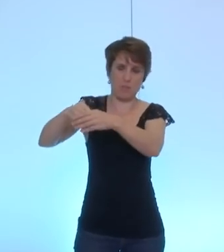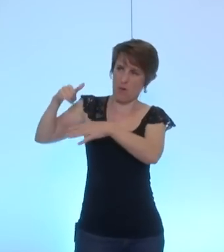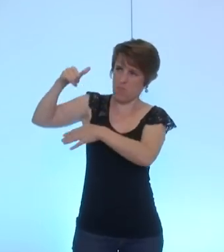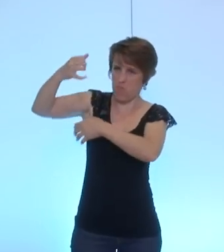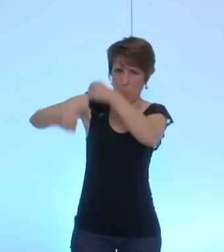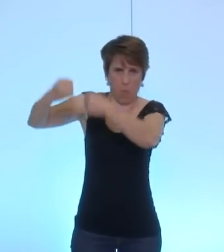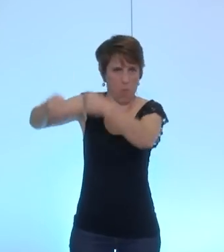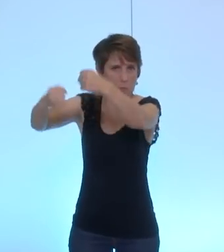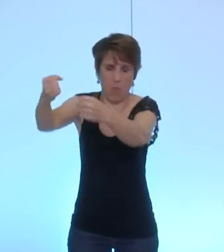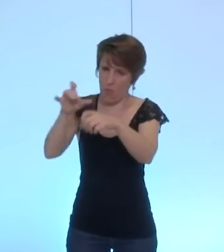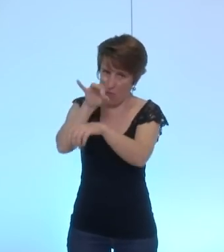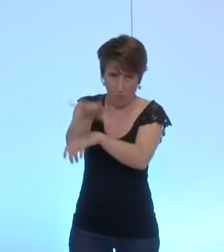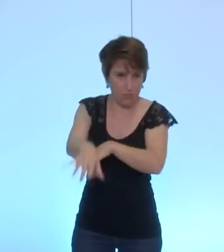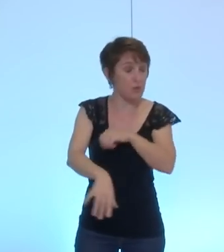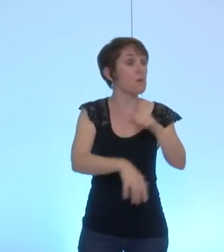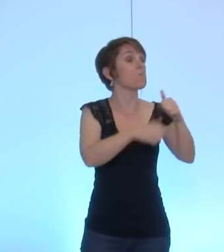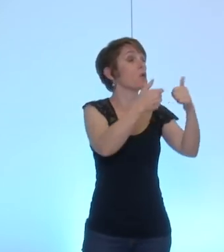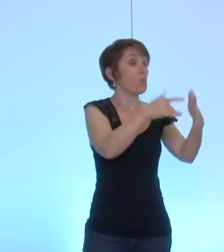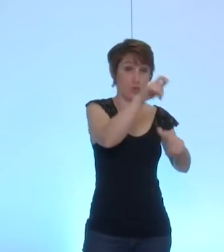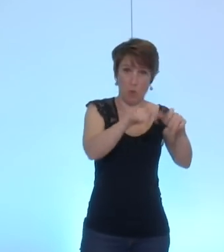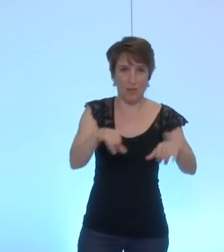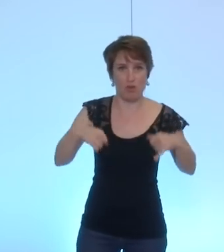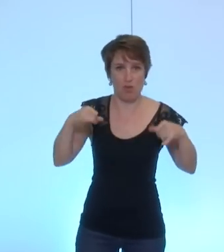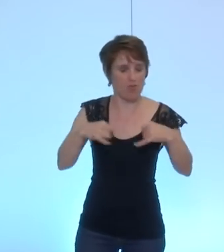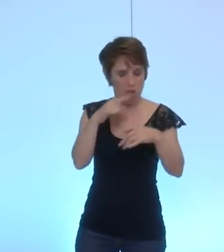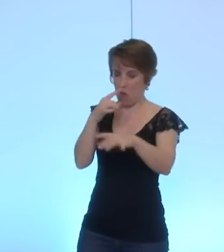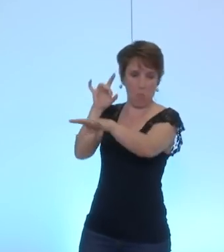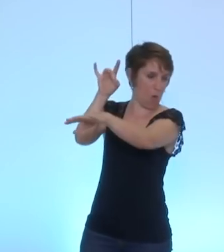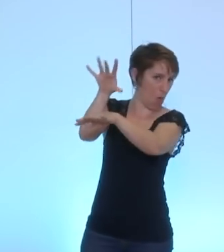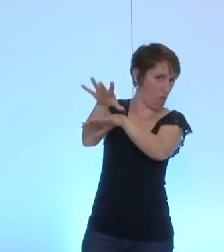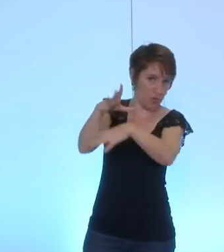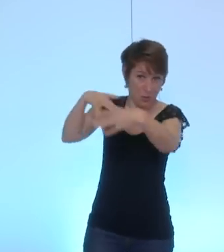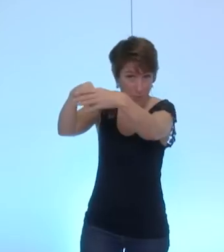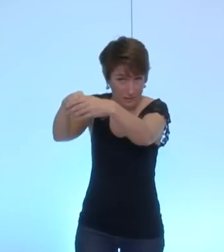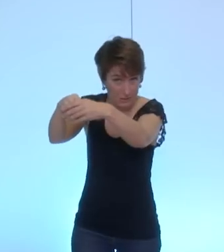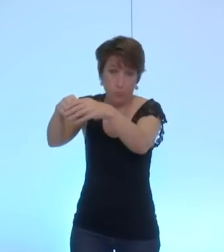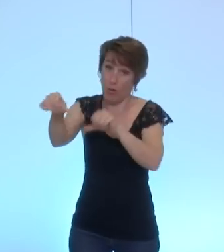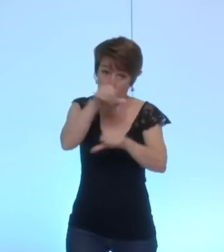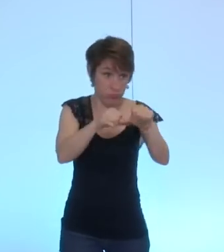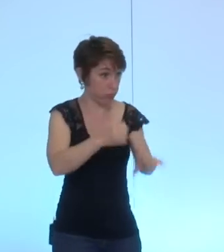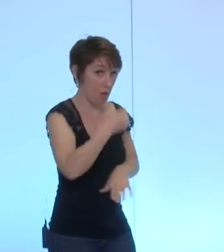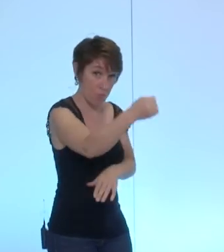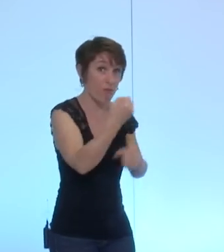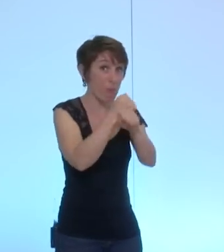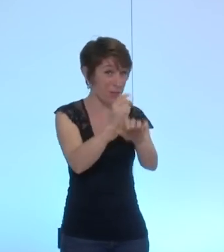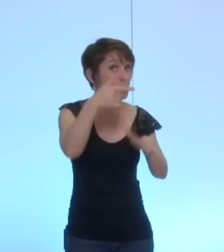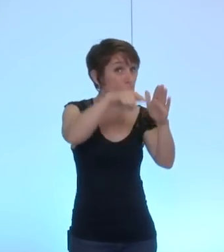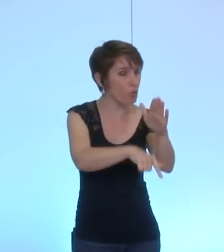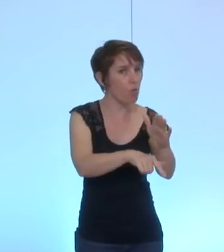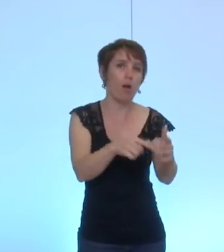jeunes ont refusé effectivement et ont payé leur engagement de mois de prison donc c'est très important